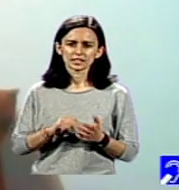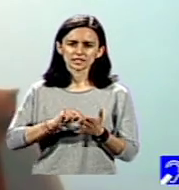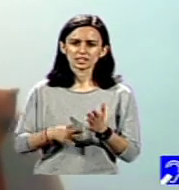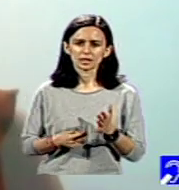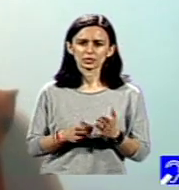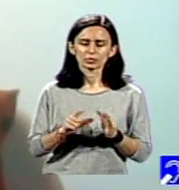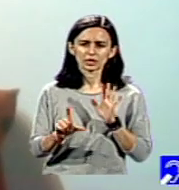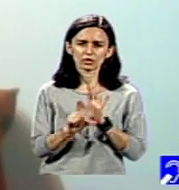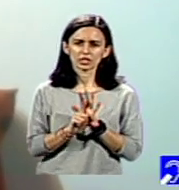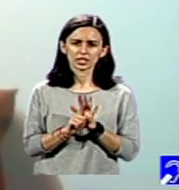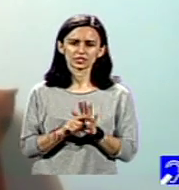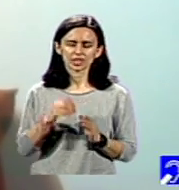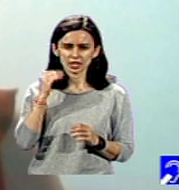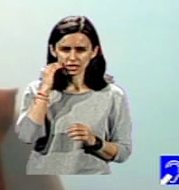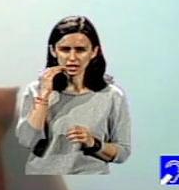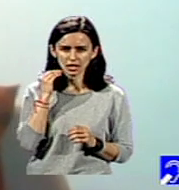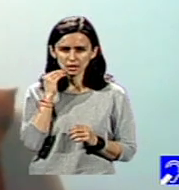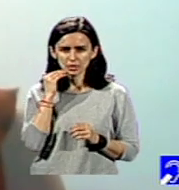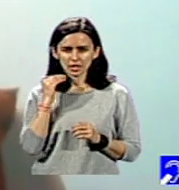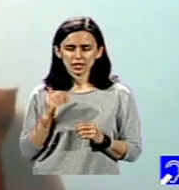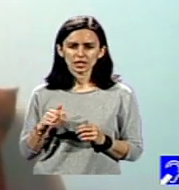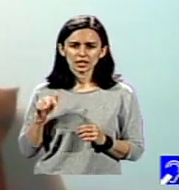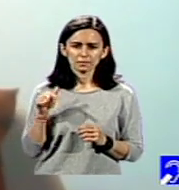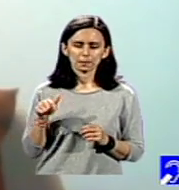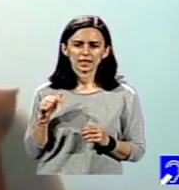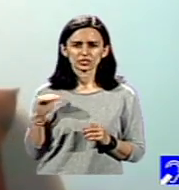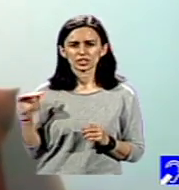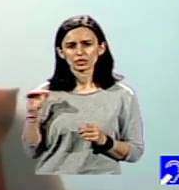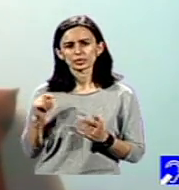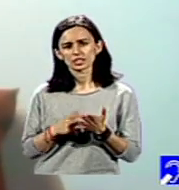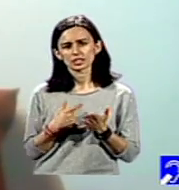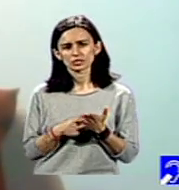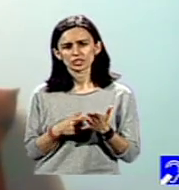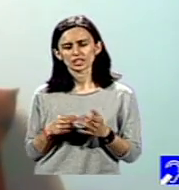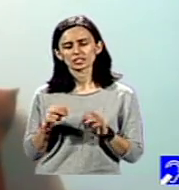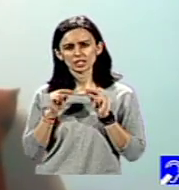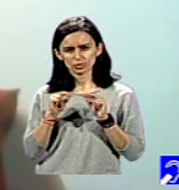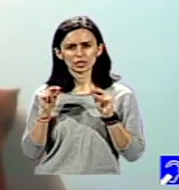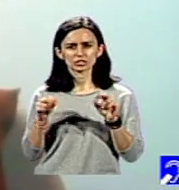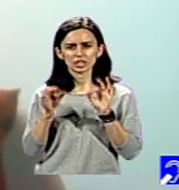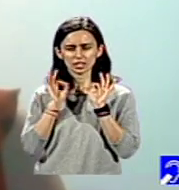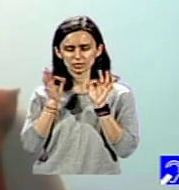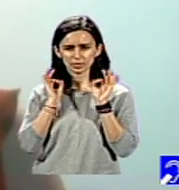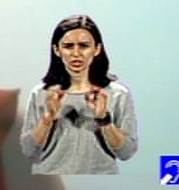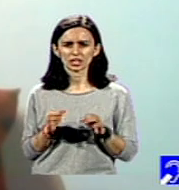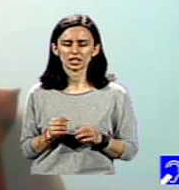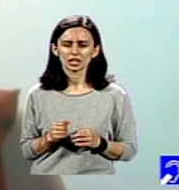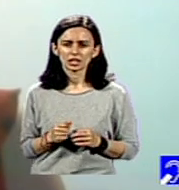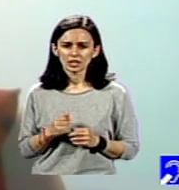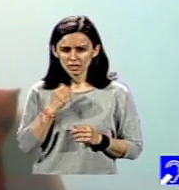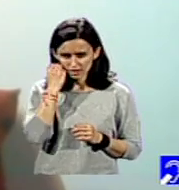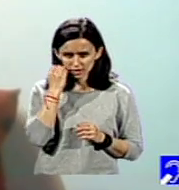sens în Statele Unite, adică acei copii cu cerințe educaționale speciale când sunt